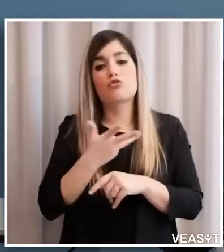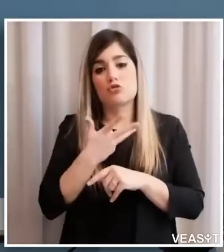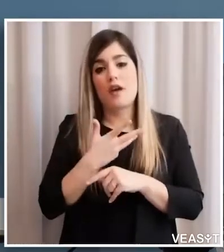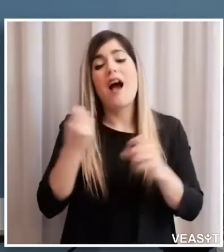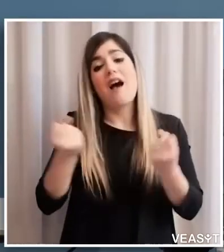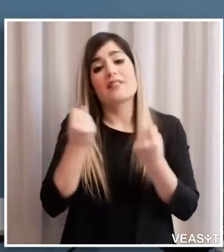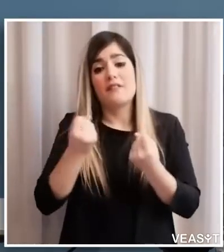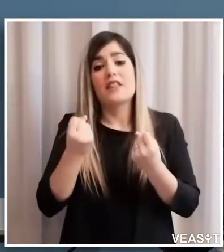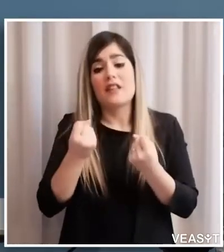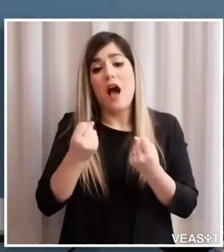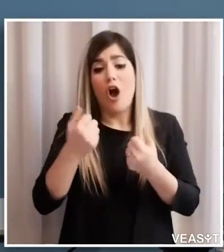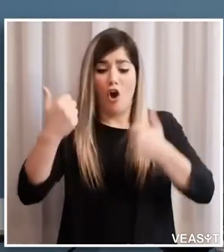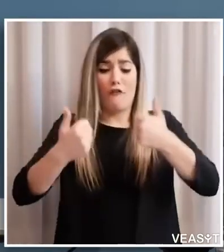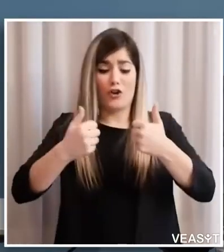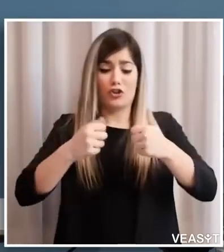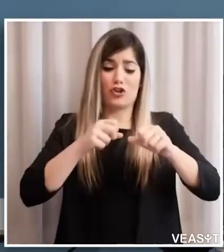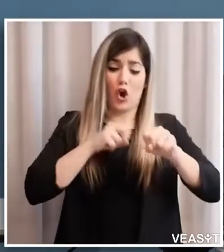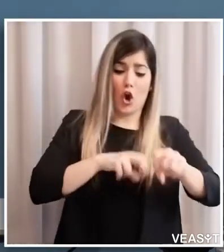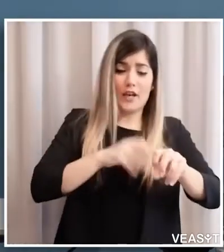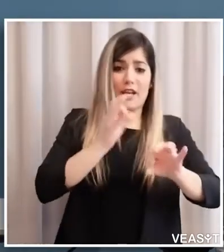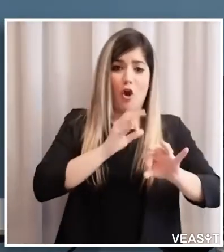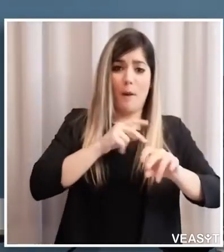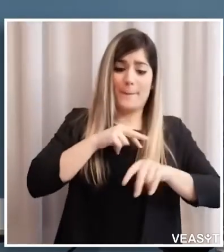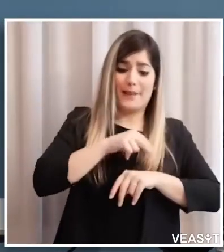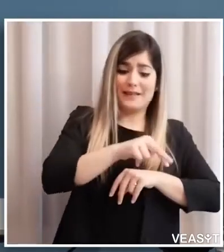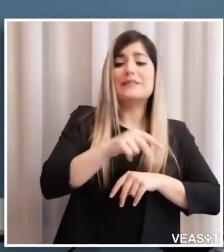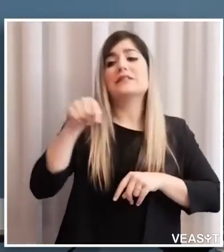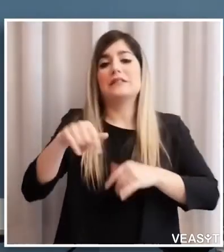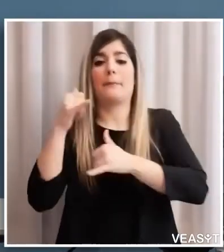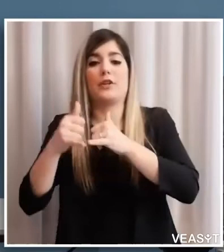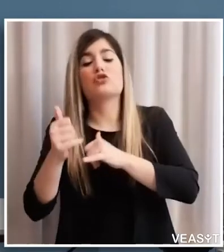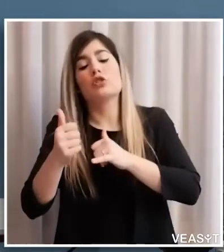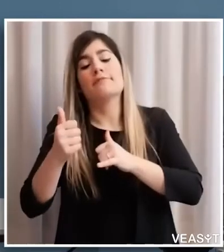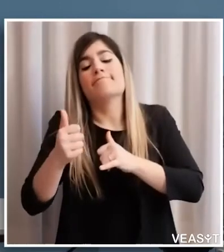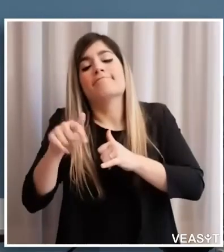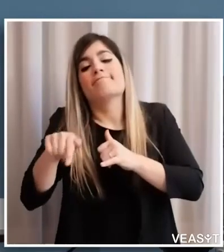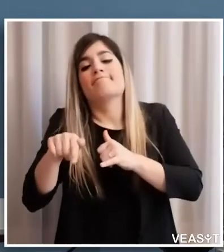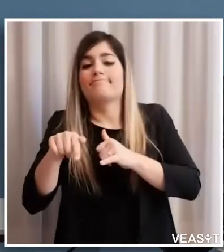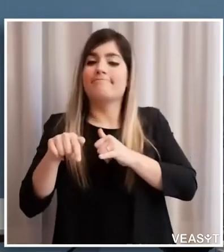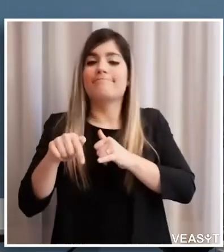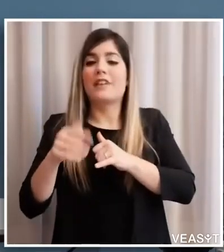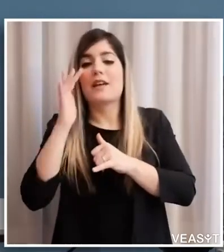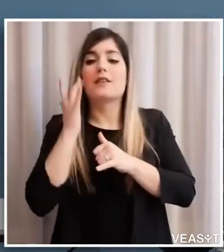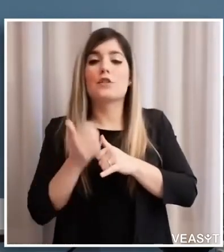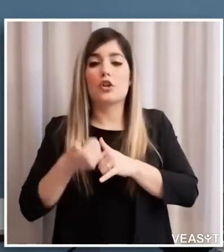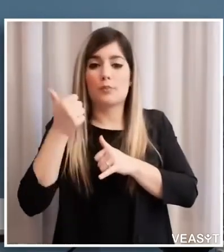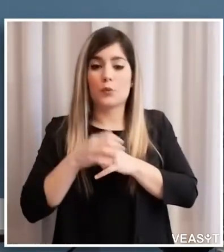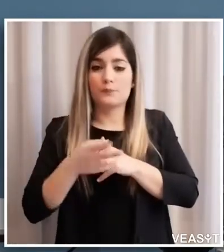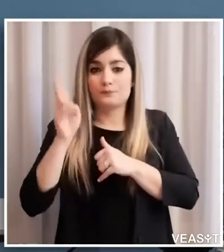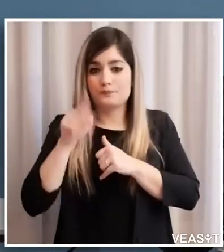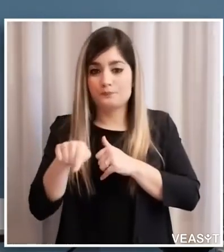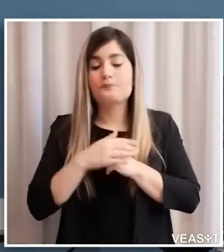del correre o del andare a piedi comunque in modo piano ecco perciò